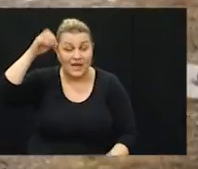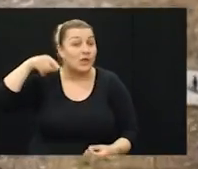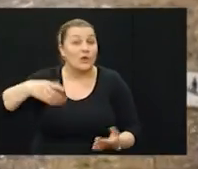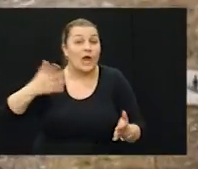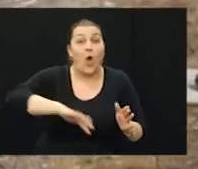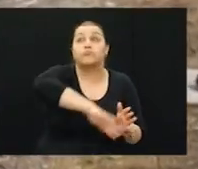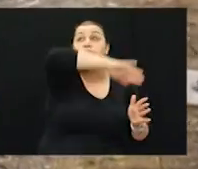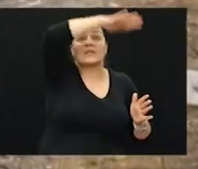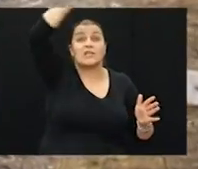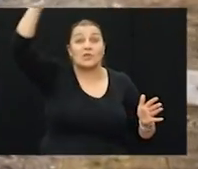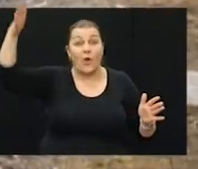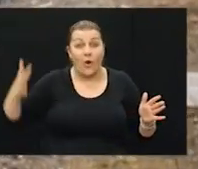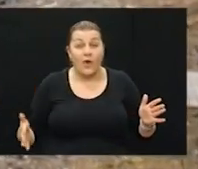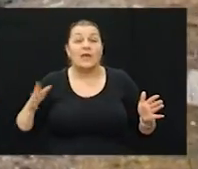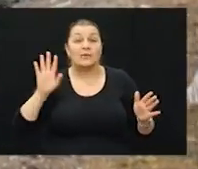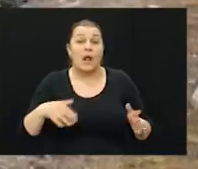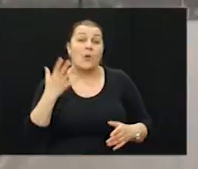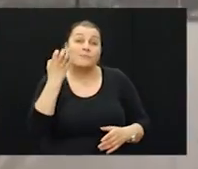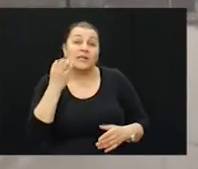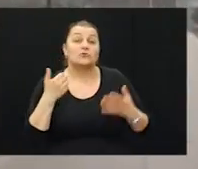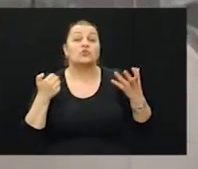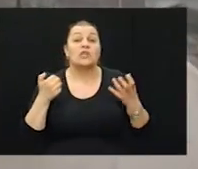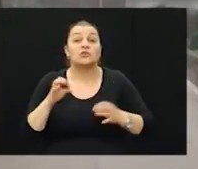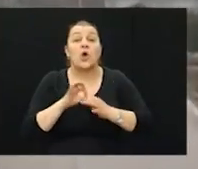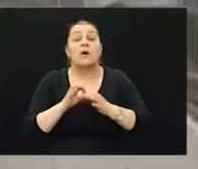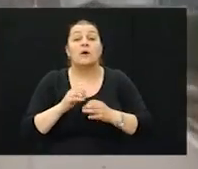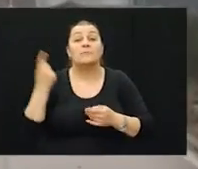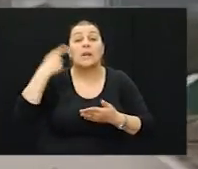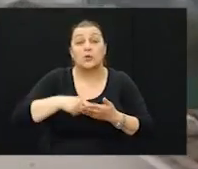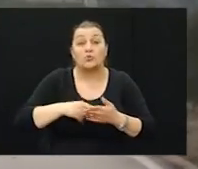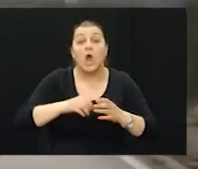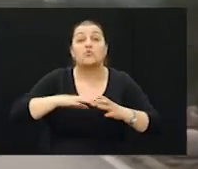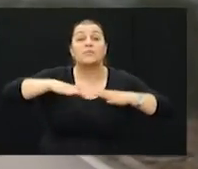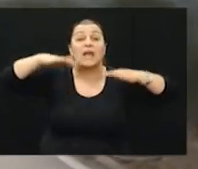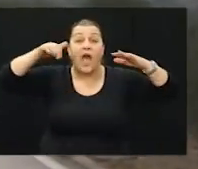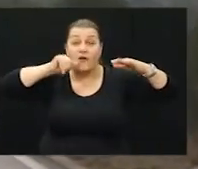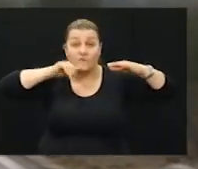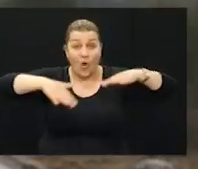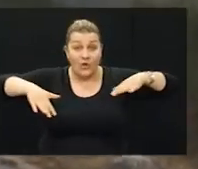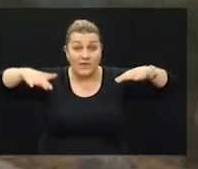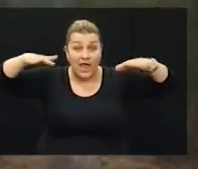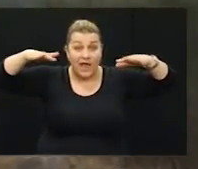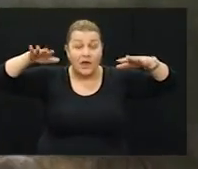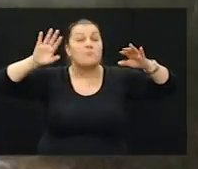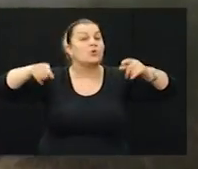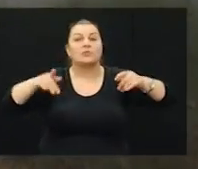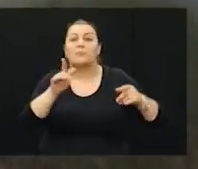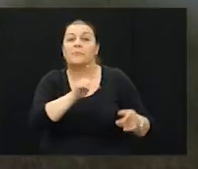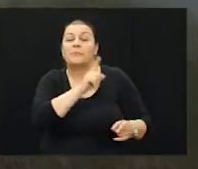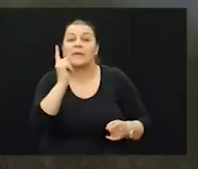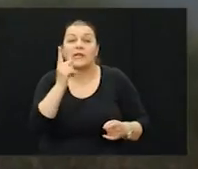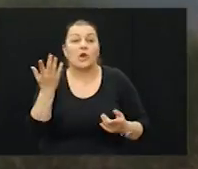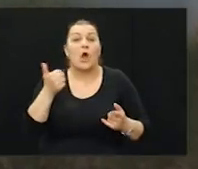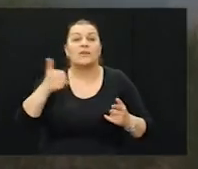bilo iza sebe. Imalo 500, 600 milijuna kubika vode koja je mogla prijetiti da se kao jedan veliki val,